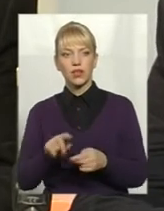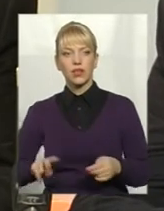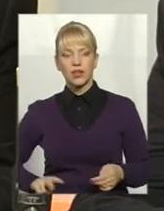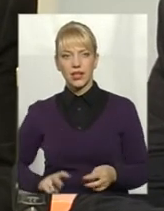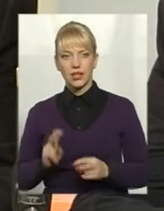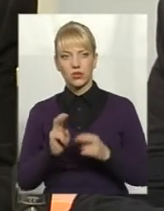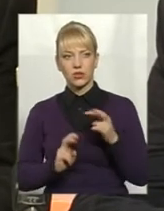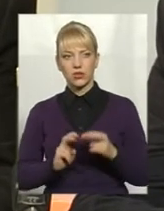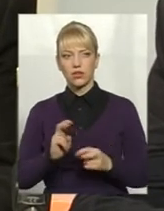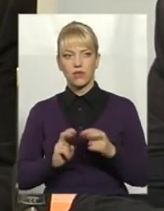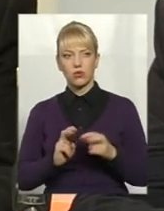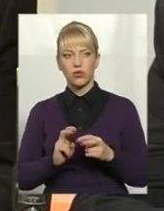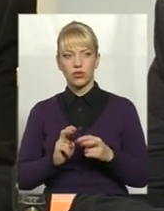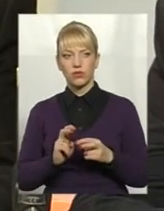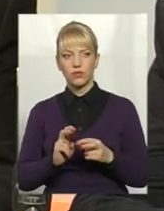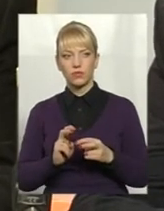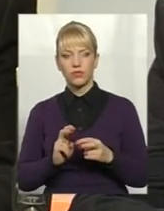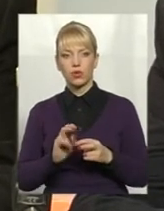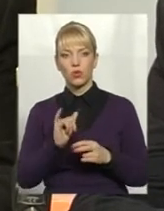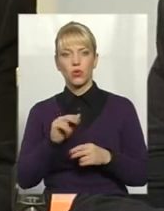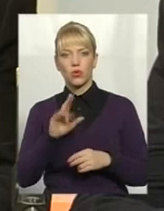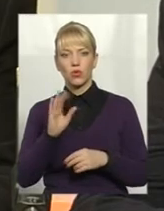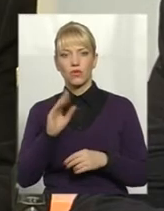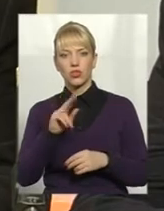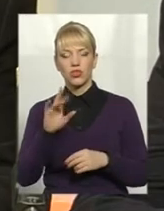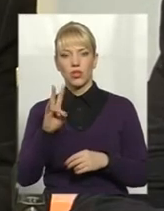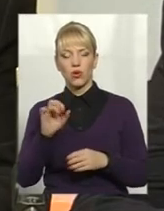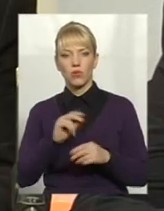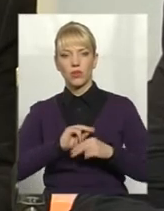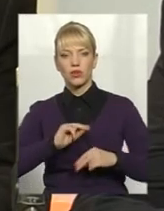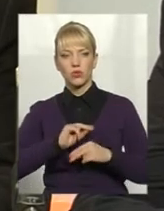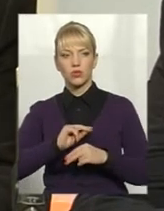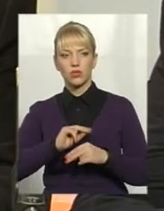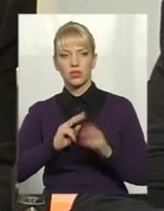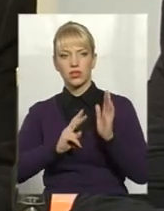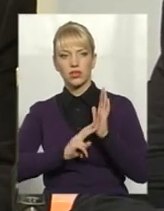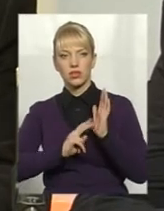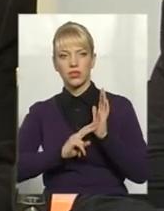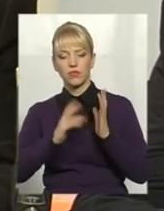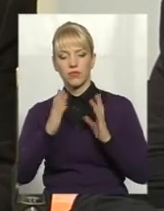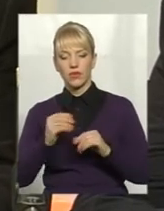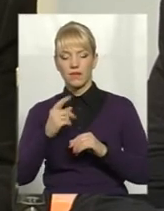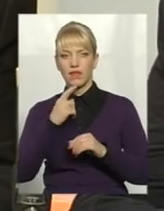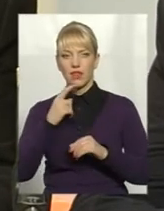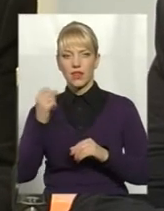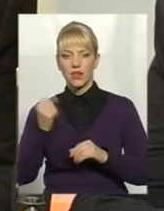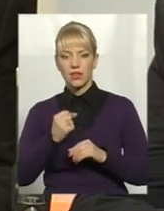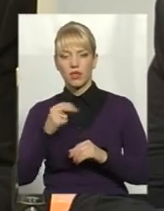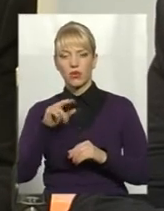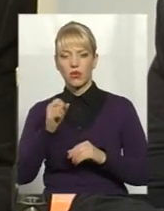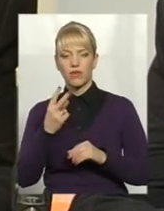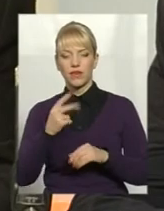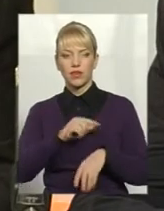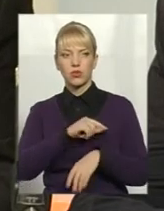заводу Водовиченко-Надович працює, як він каже, 7 днів в неділю по 12 годин.